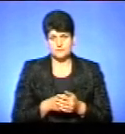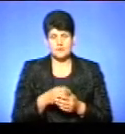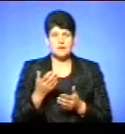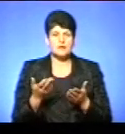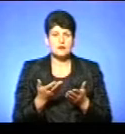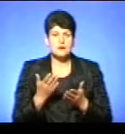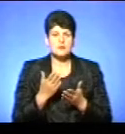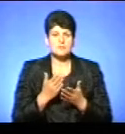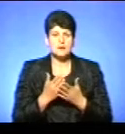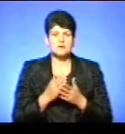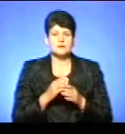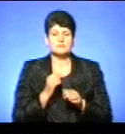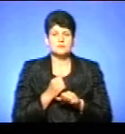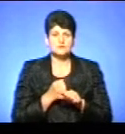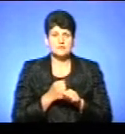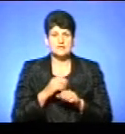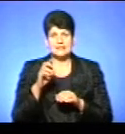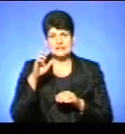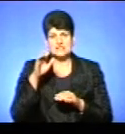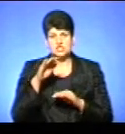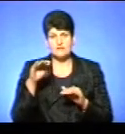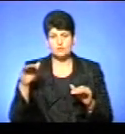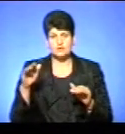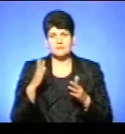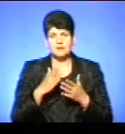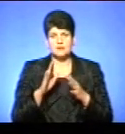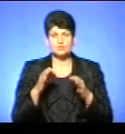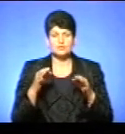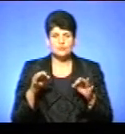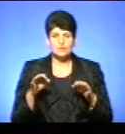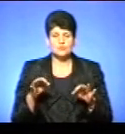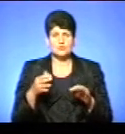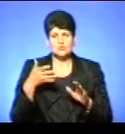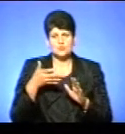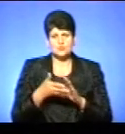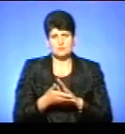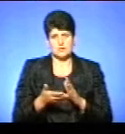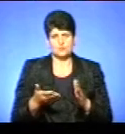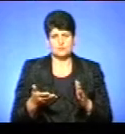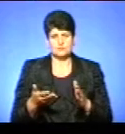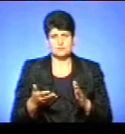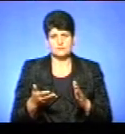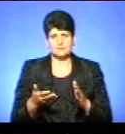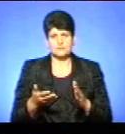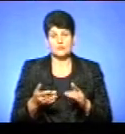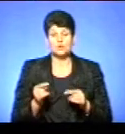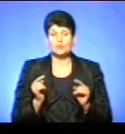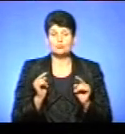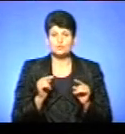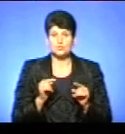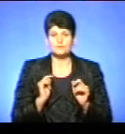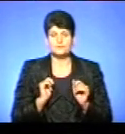яка б мала функціонати на державному рівні, мала б бути доступною, муніфікованою і зрозумілою. Тому